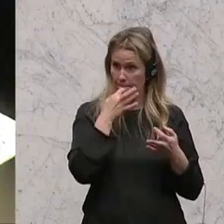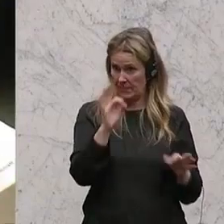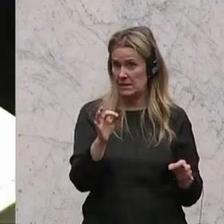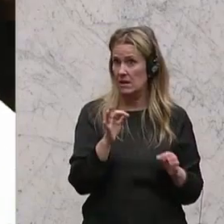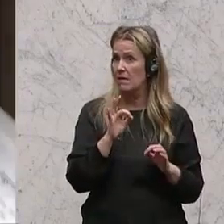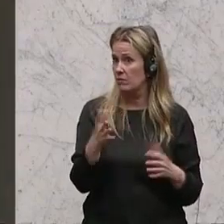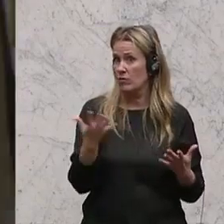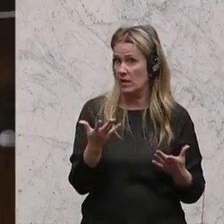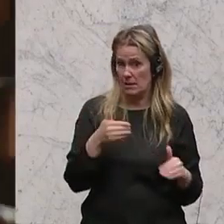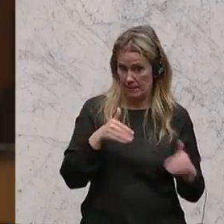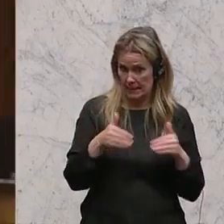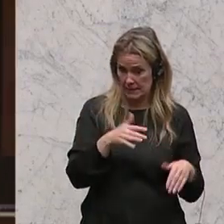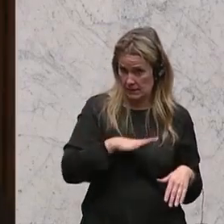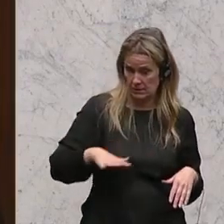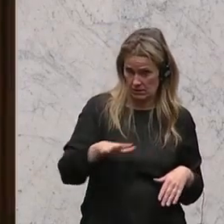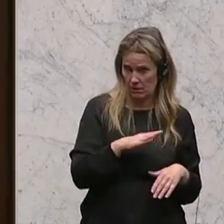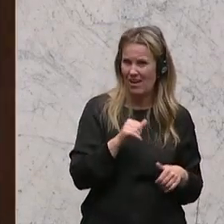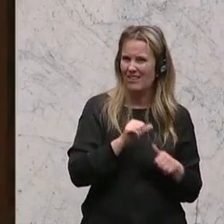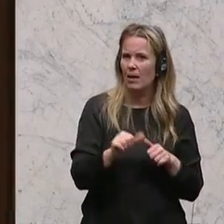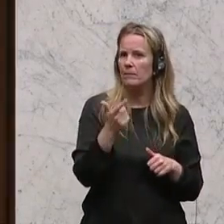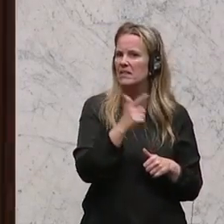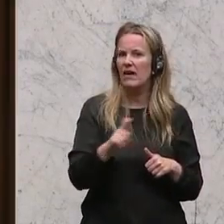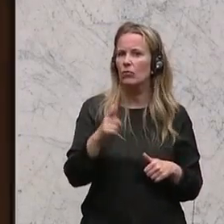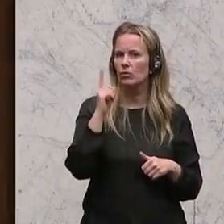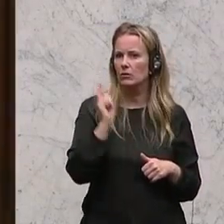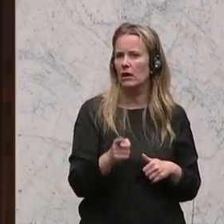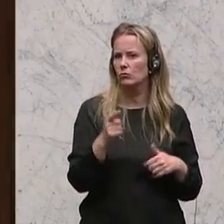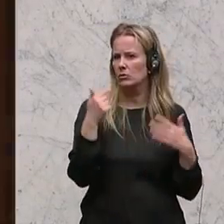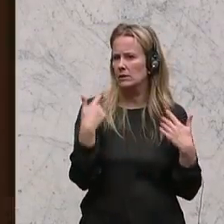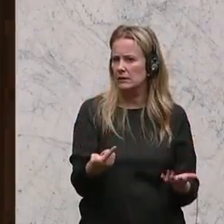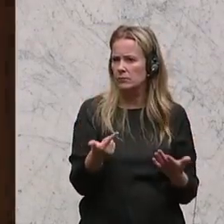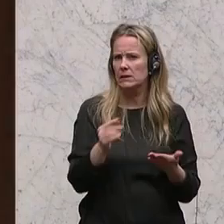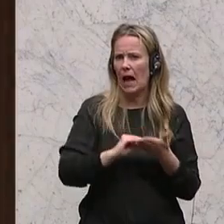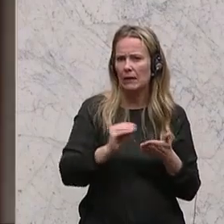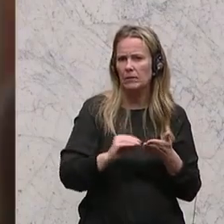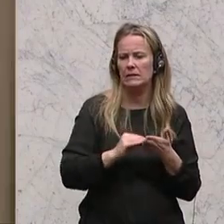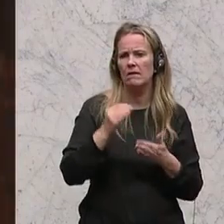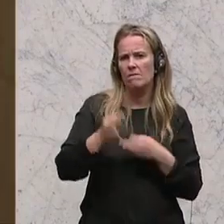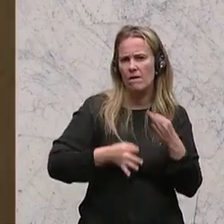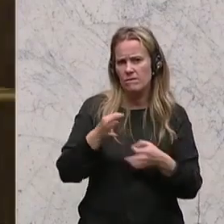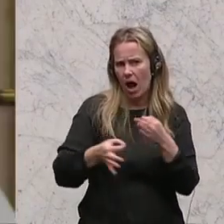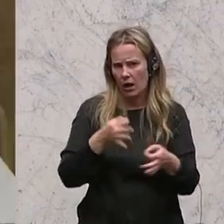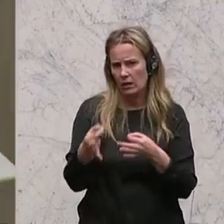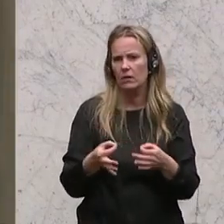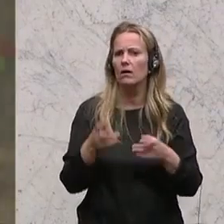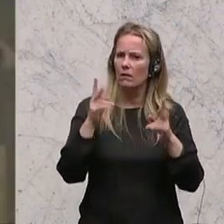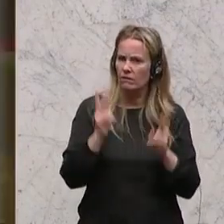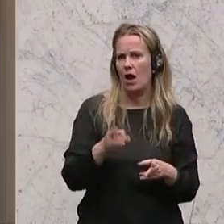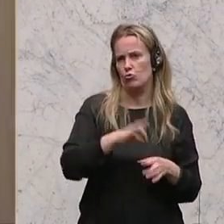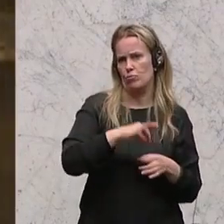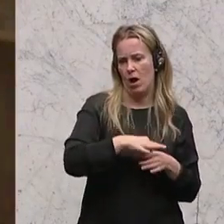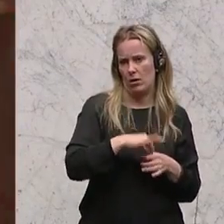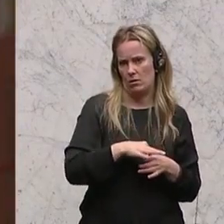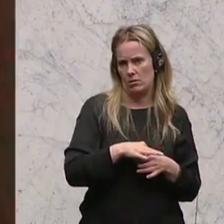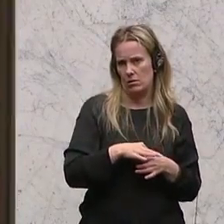für das Ressort, ist, dass knapp 200.070 administrative Verfahren tatsächlich damit gespart werden